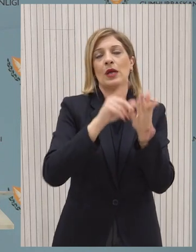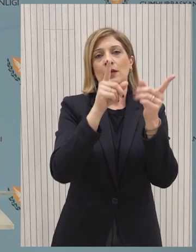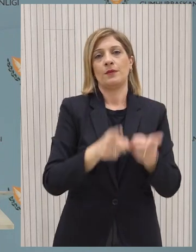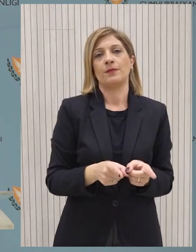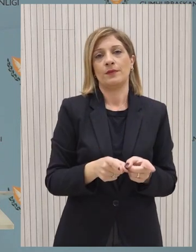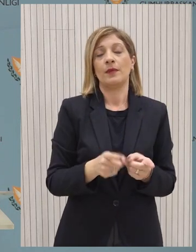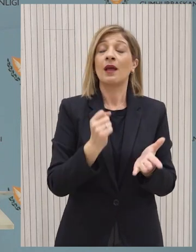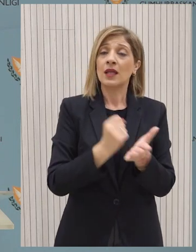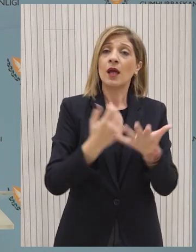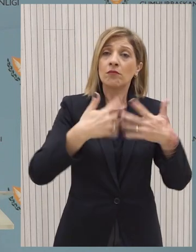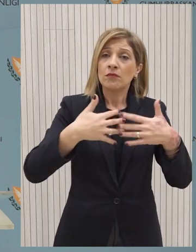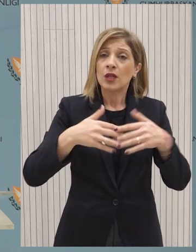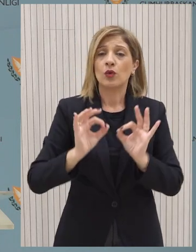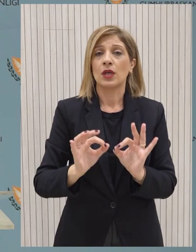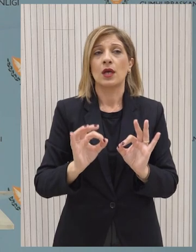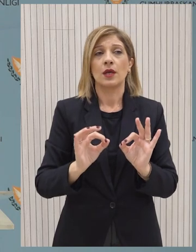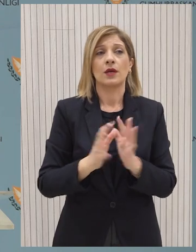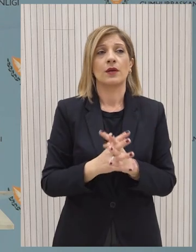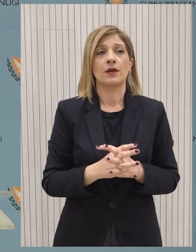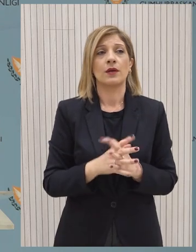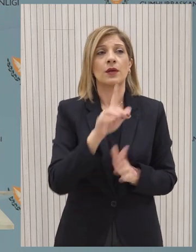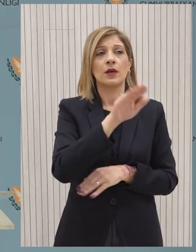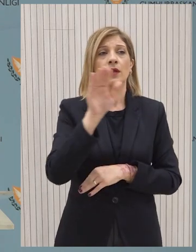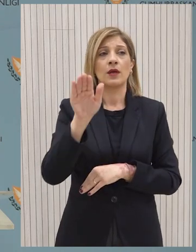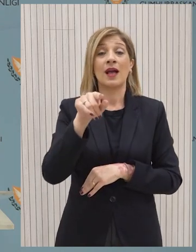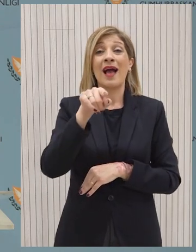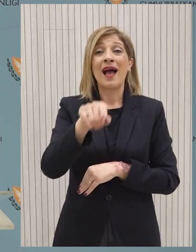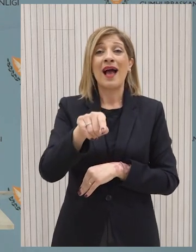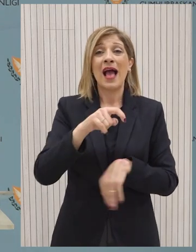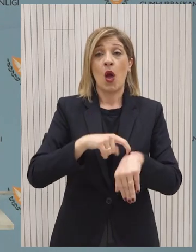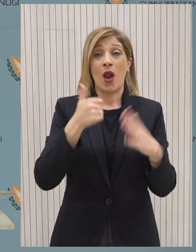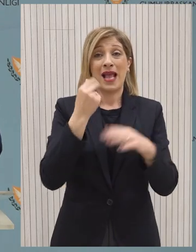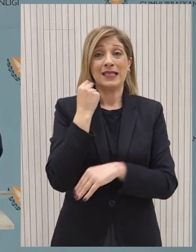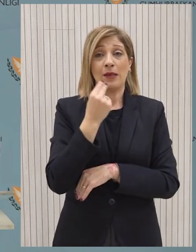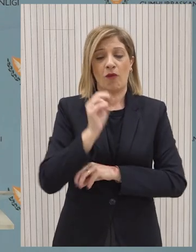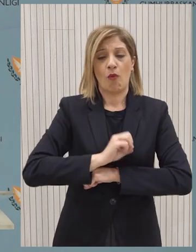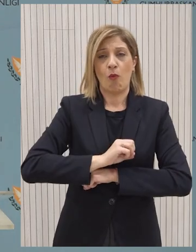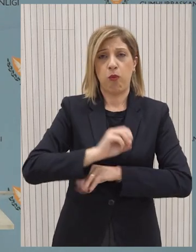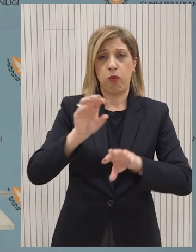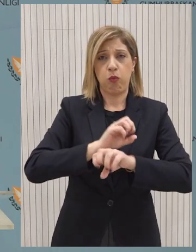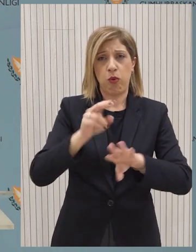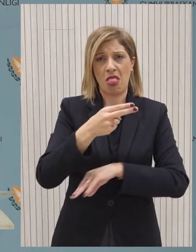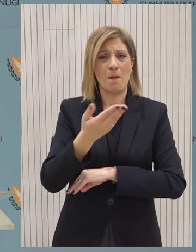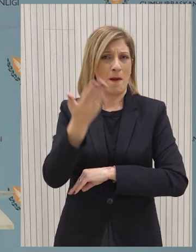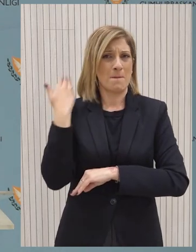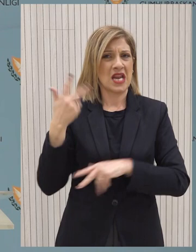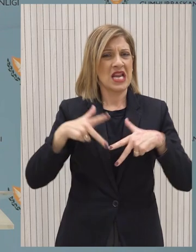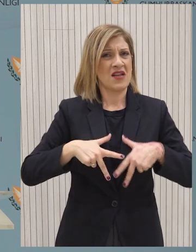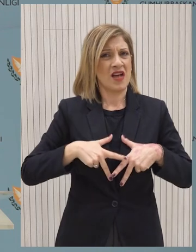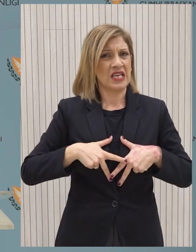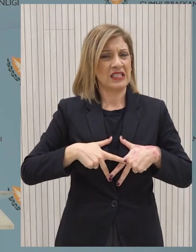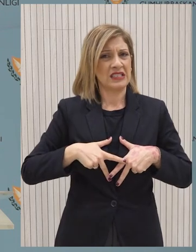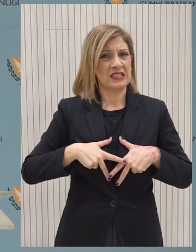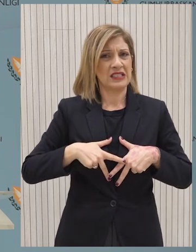τεθούν σε εφαρμογή. Τα στοιχεία που θα δημοσιοποιηθούν θα αφορούν περισσότερο οι προηγούμενοι τα κυβέρνηση γιατί η κυβέρνηση είναι